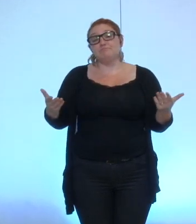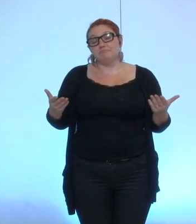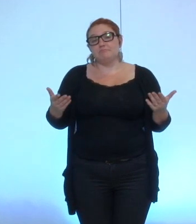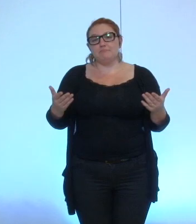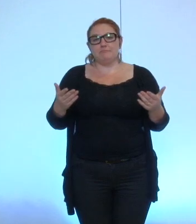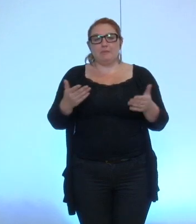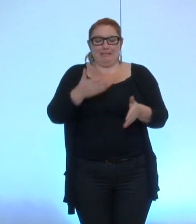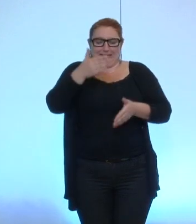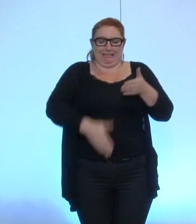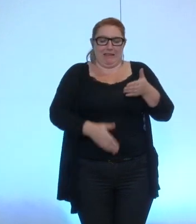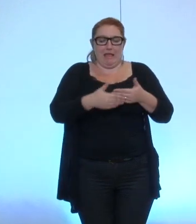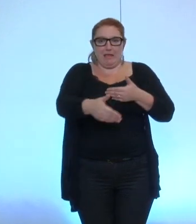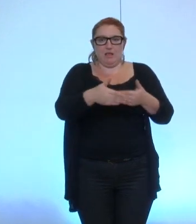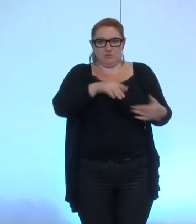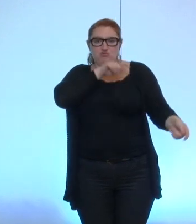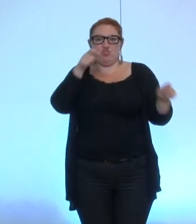le délai